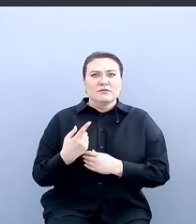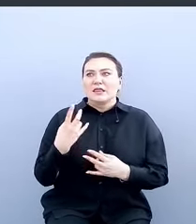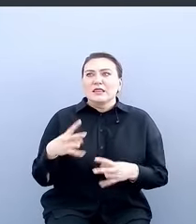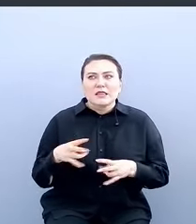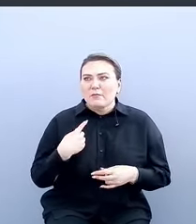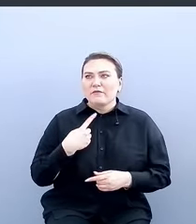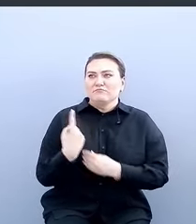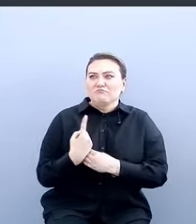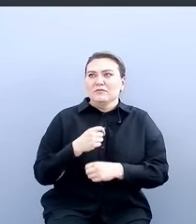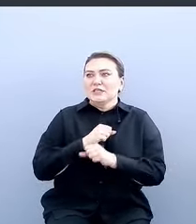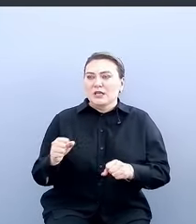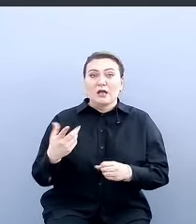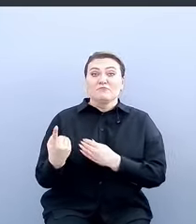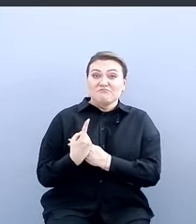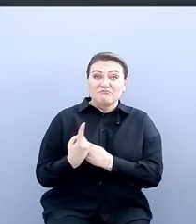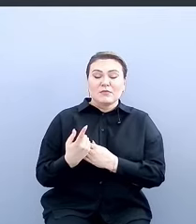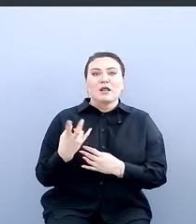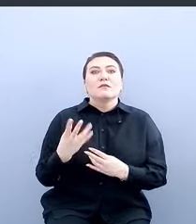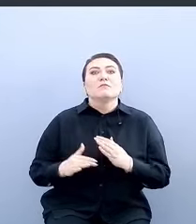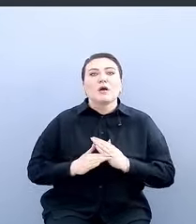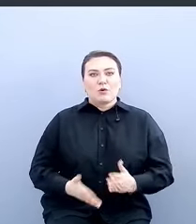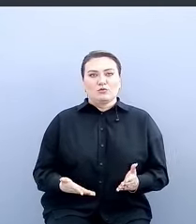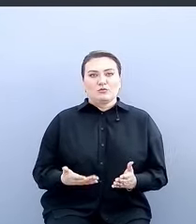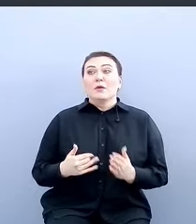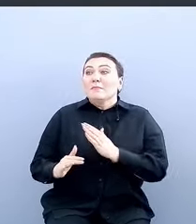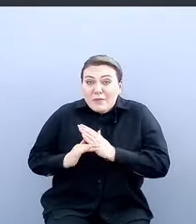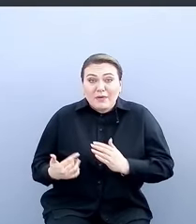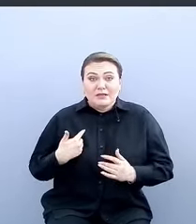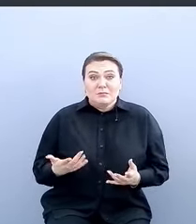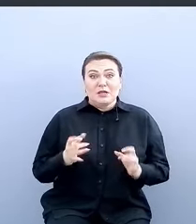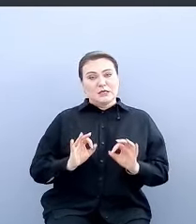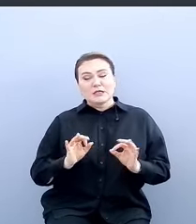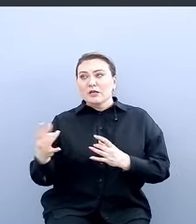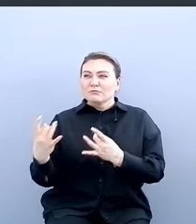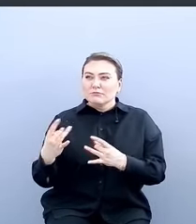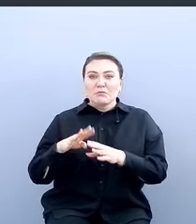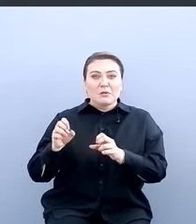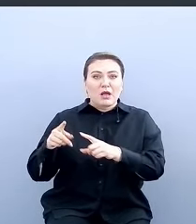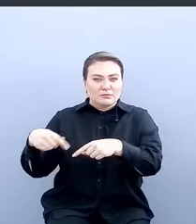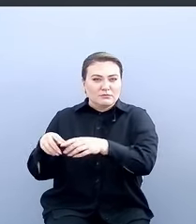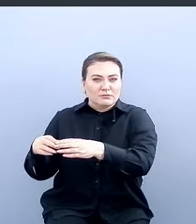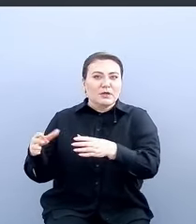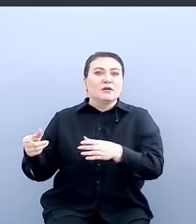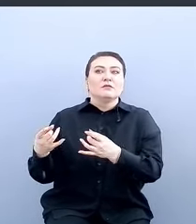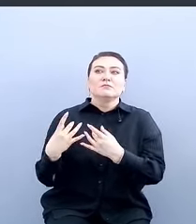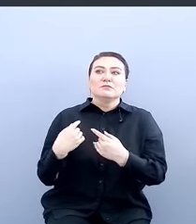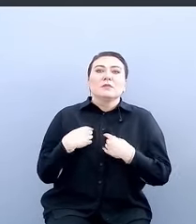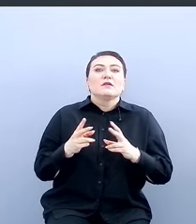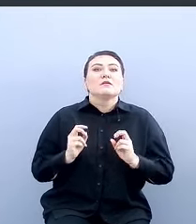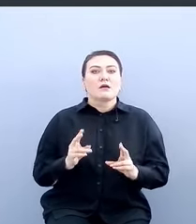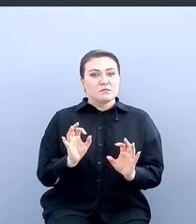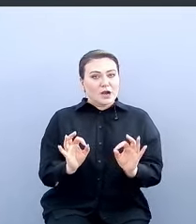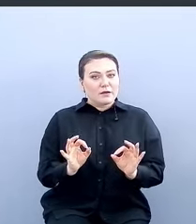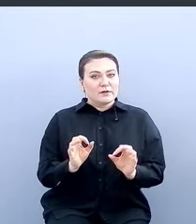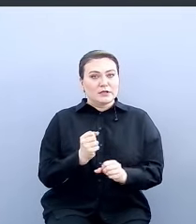ты помоги. Если ты мне запрещаешь, ты мне не помогаешь. Помоги мне, расскажи мне, как сделать правильно. И на